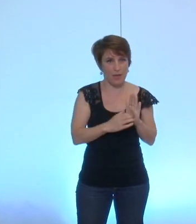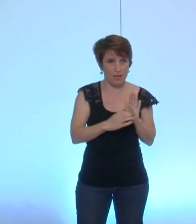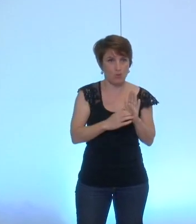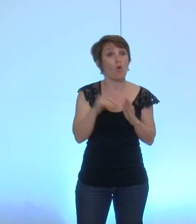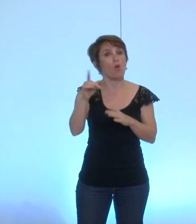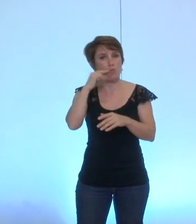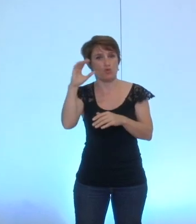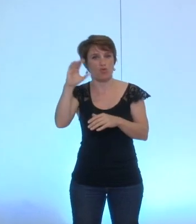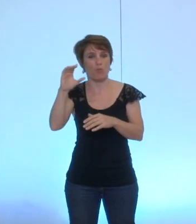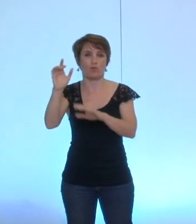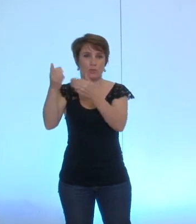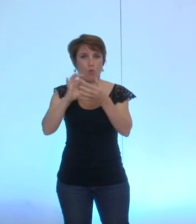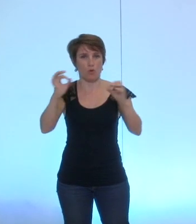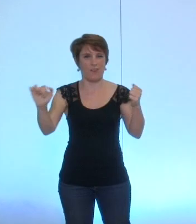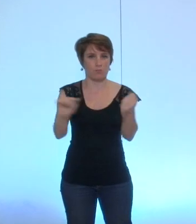Madame Tavelle